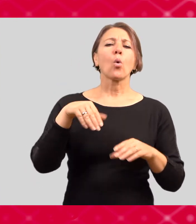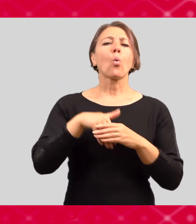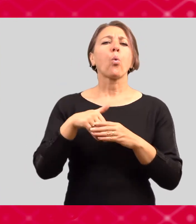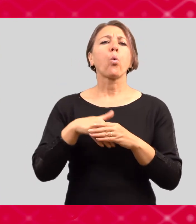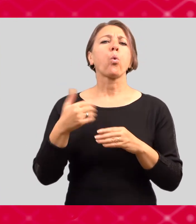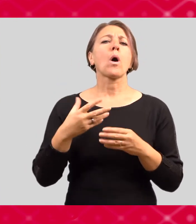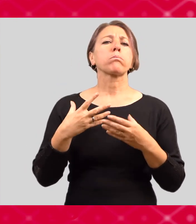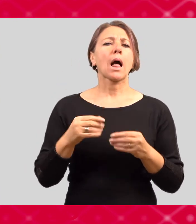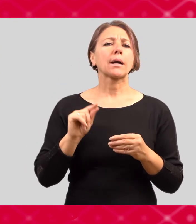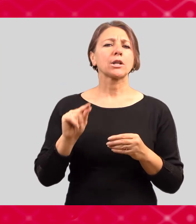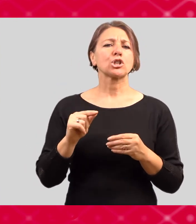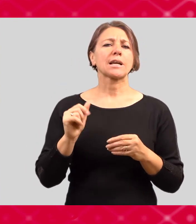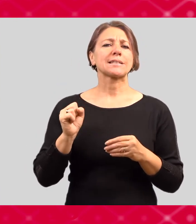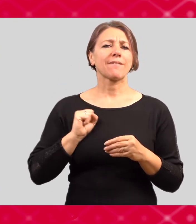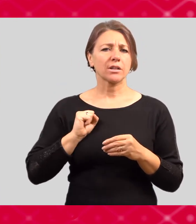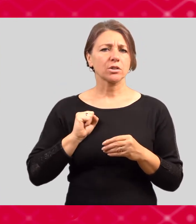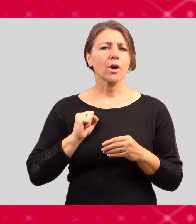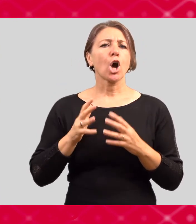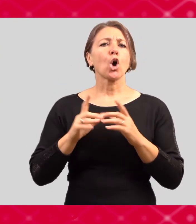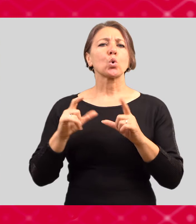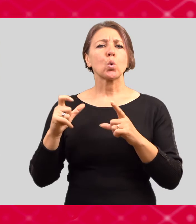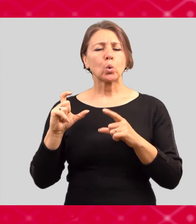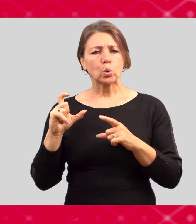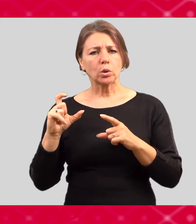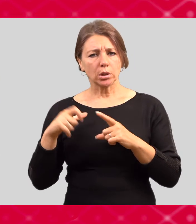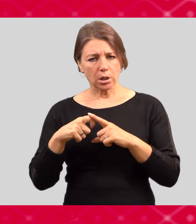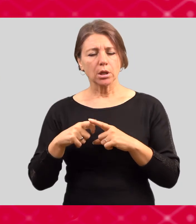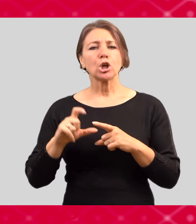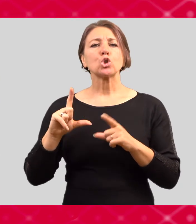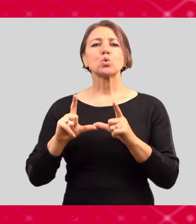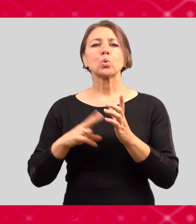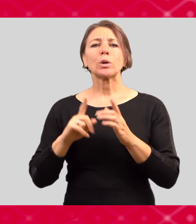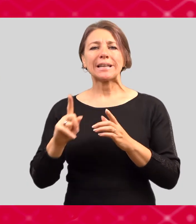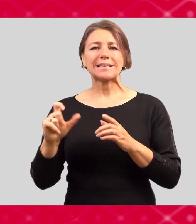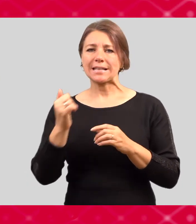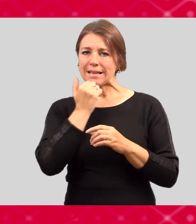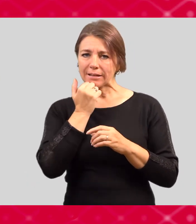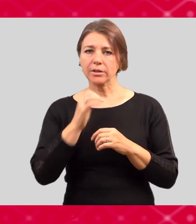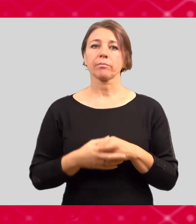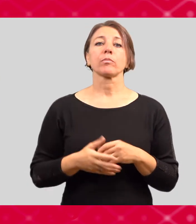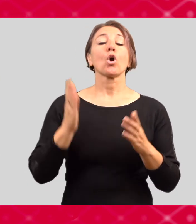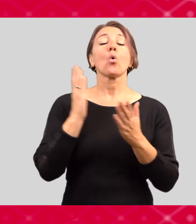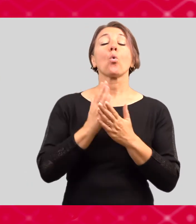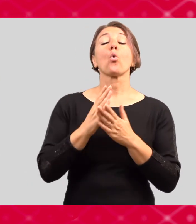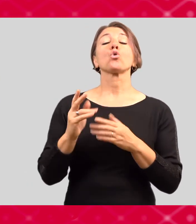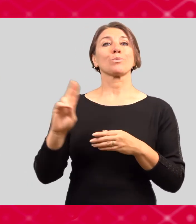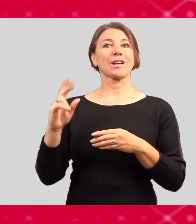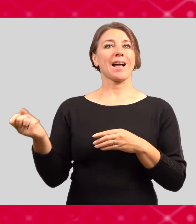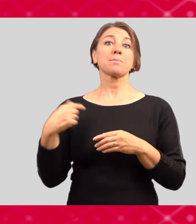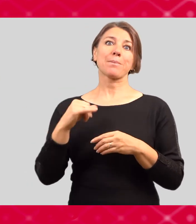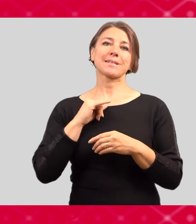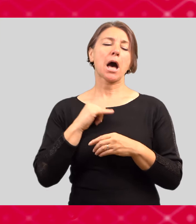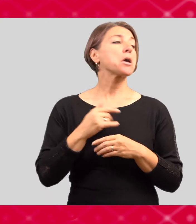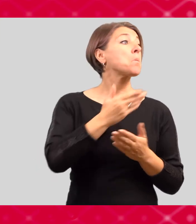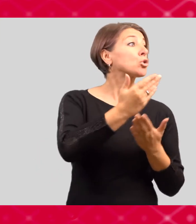blanka.stefanicova-ruk.cuni.cz A když přijde nějaká nabídka